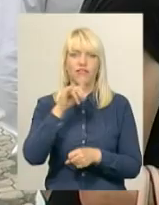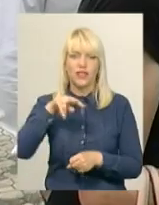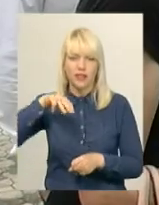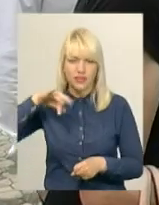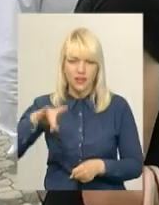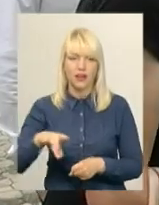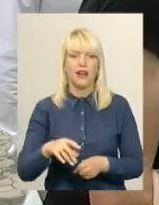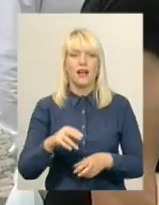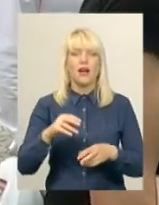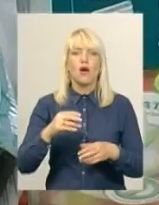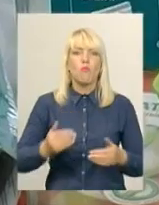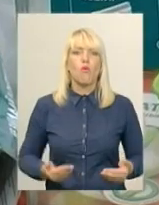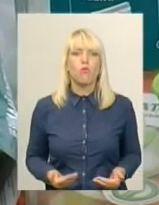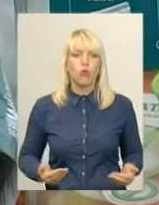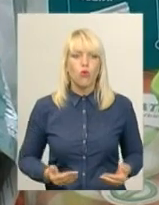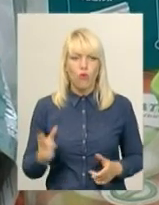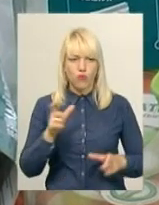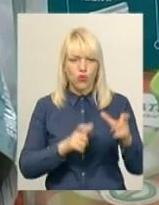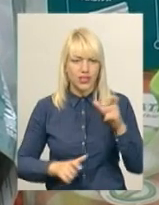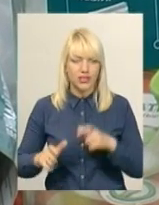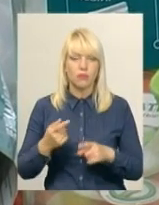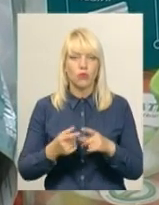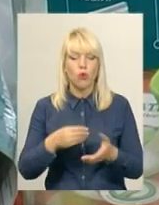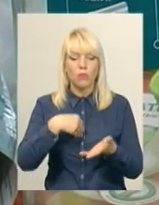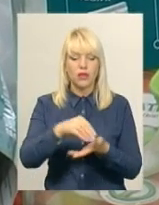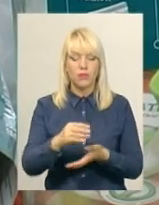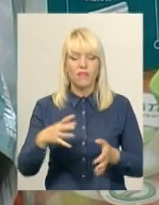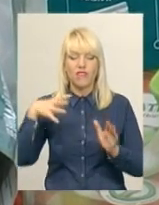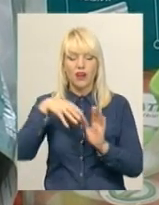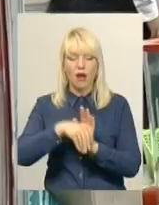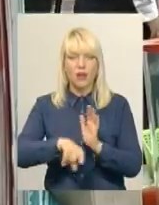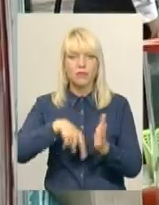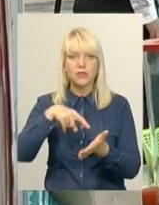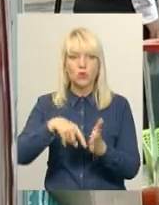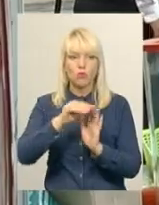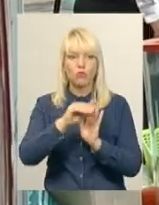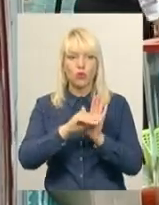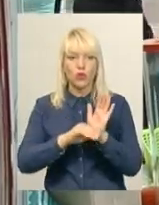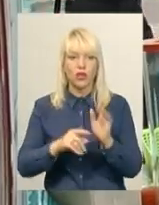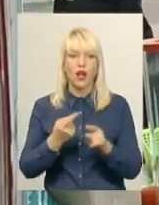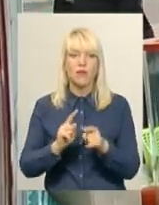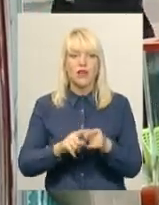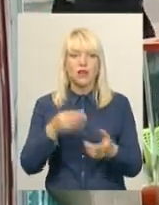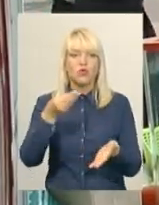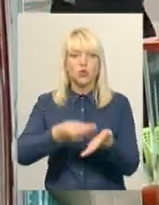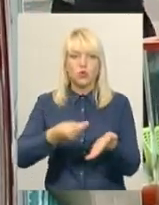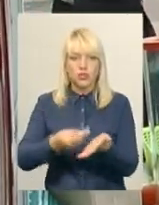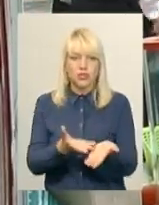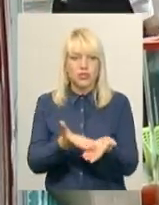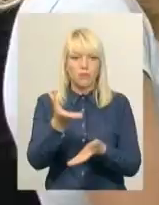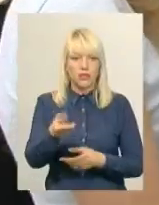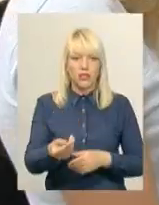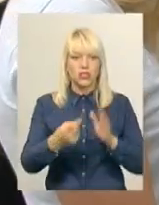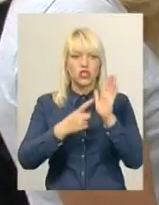та побутову хімію. Його придбали у рамках міської програми збору небезпечних відходів. Він обійшовся бюджету у понад 700 тисяч